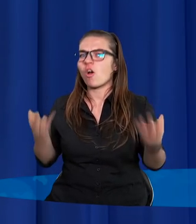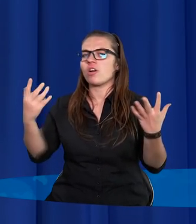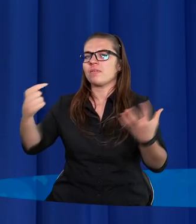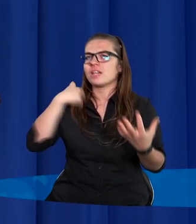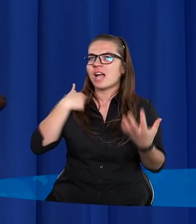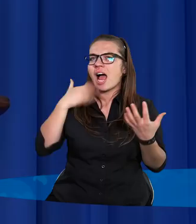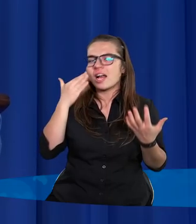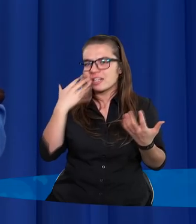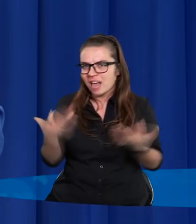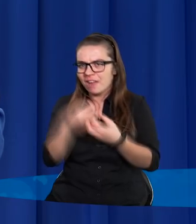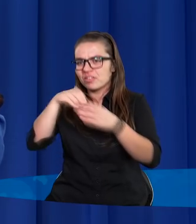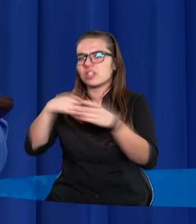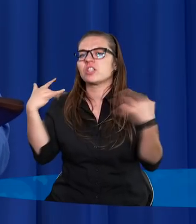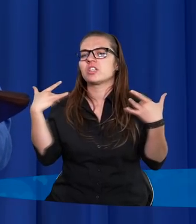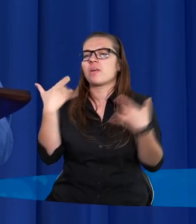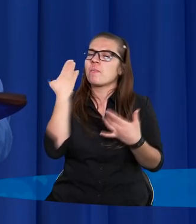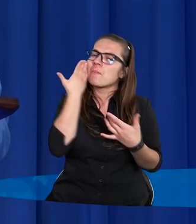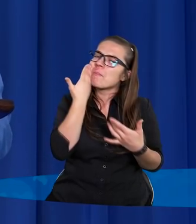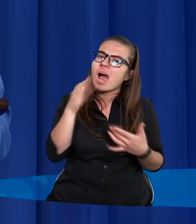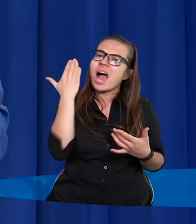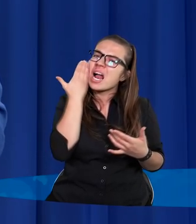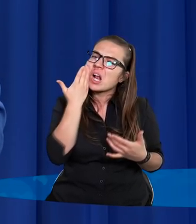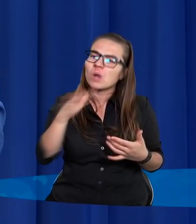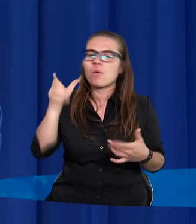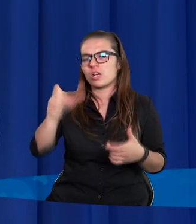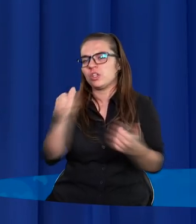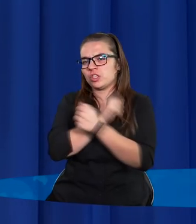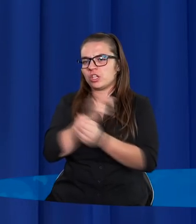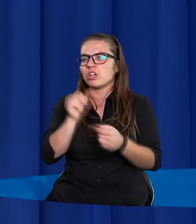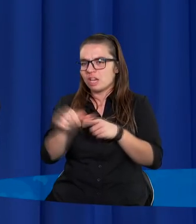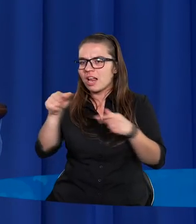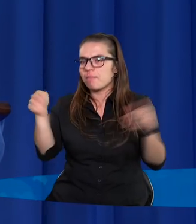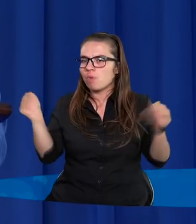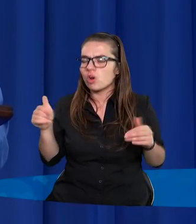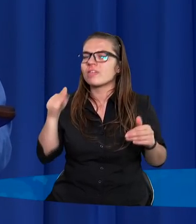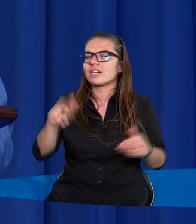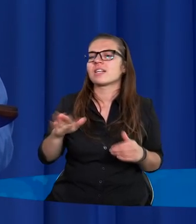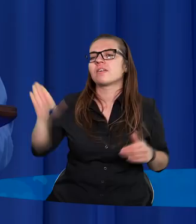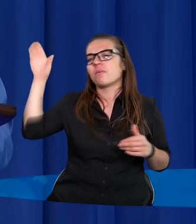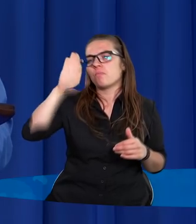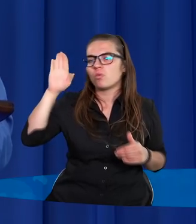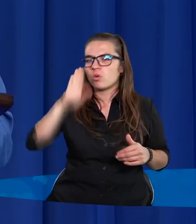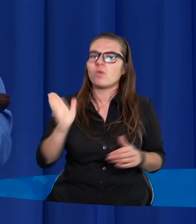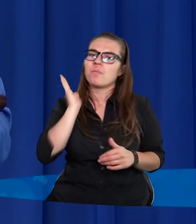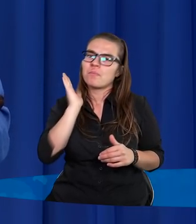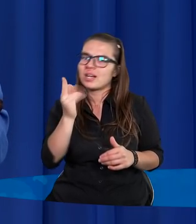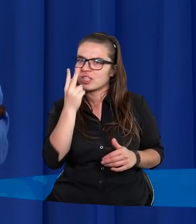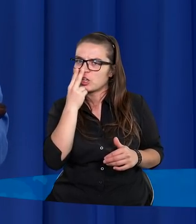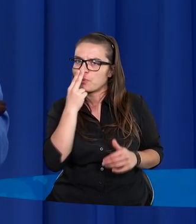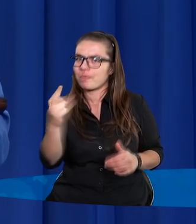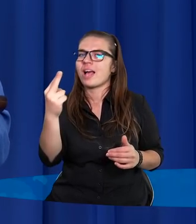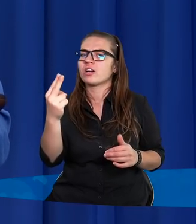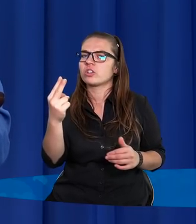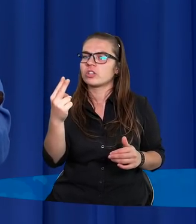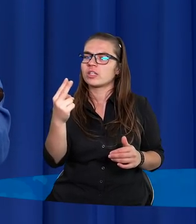oddałem za ciebie życie, tak bardzo cię kocham, czy jest możliwe, że ten Bóg będzie patrzył